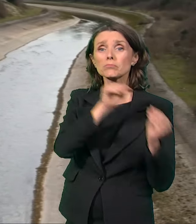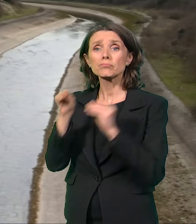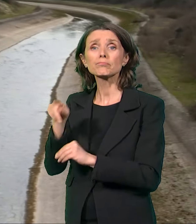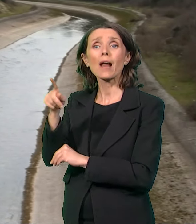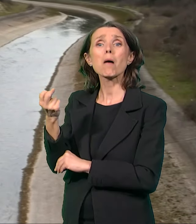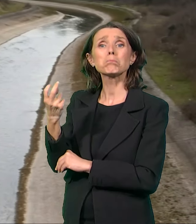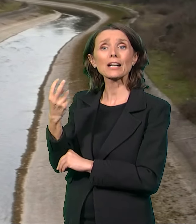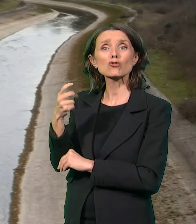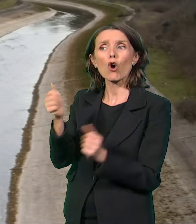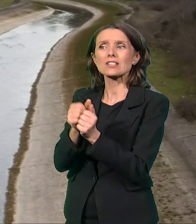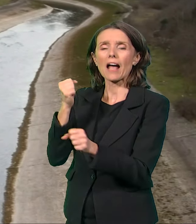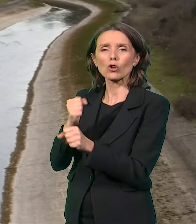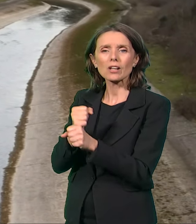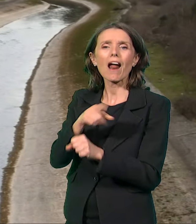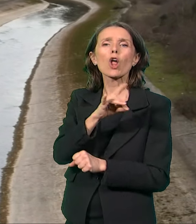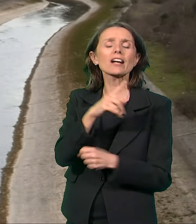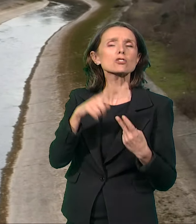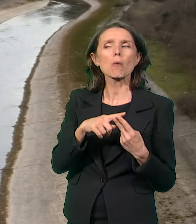Tako Risto napušta Dubrovnik.